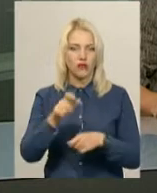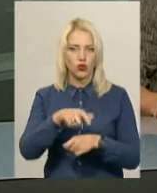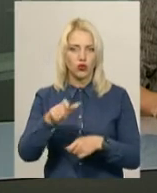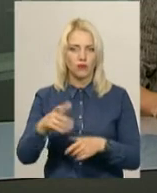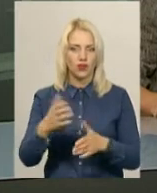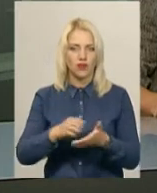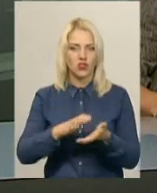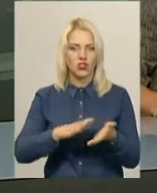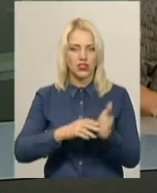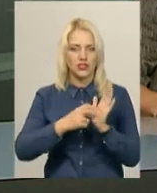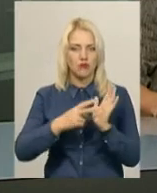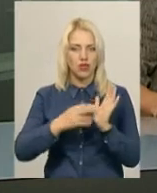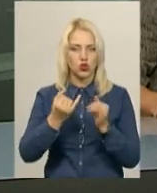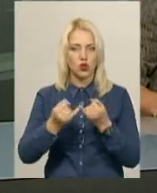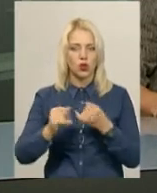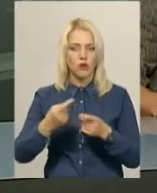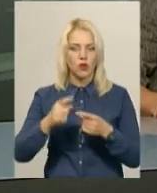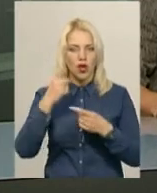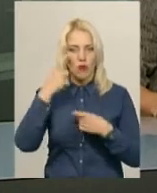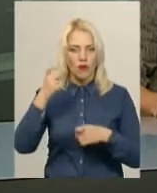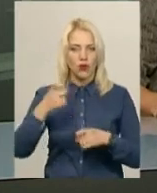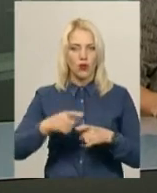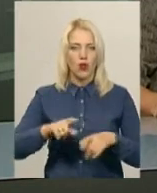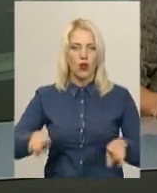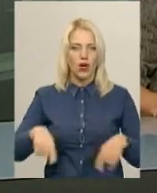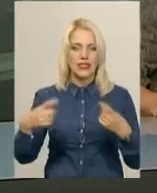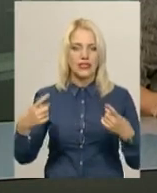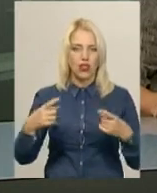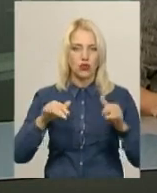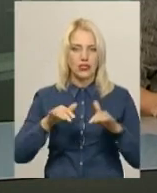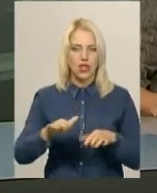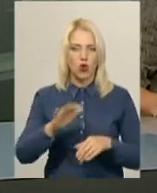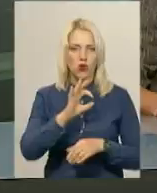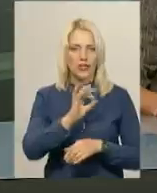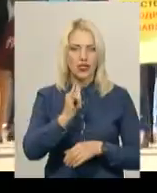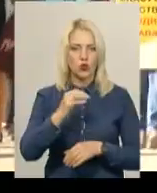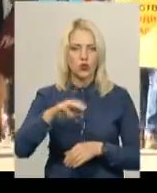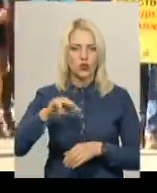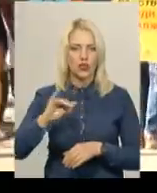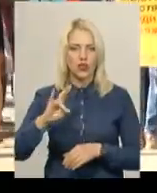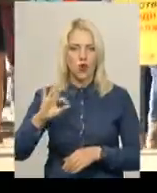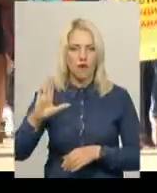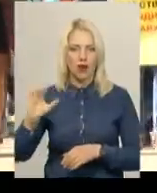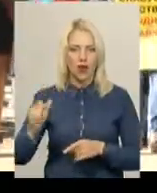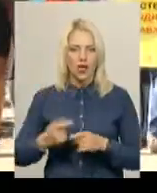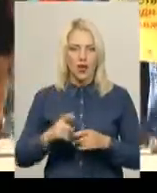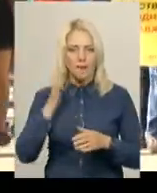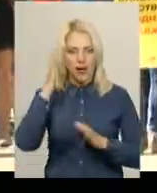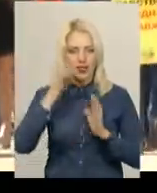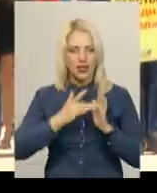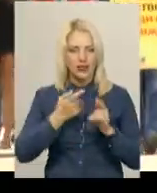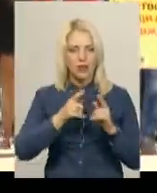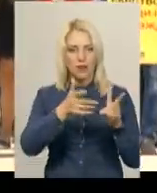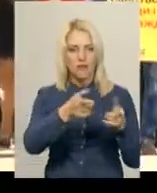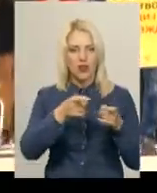18 жовтня. Про це повідомила організаторка заходу Оксана Устинова. За її словами, мета мовчазної ходи – це привернення